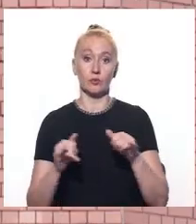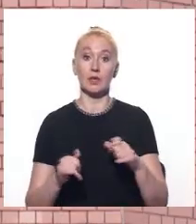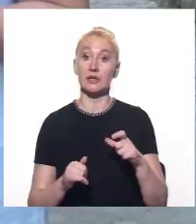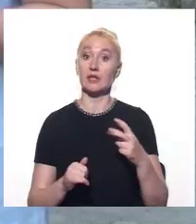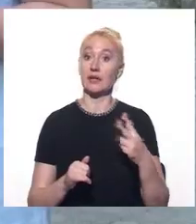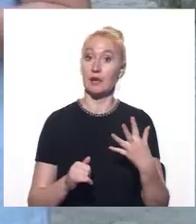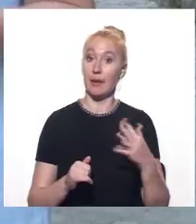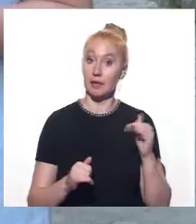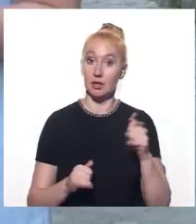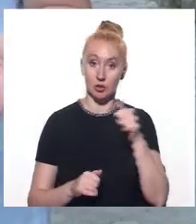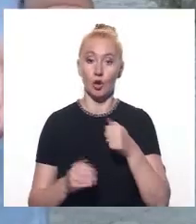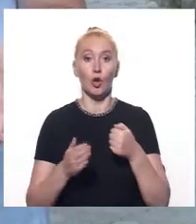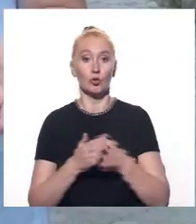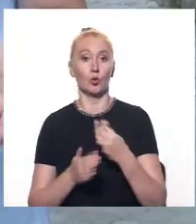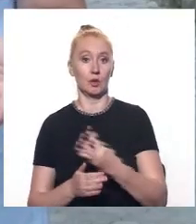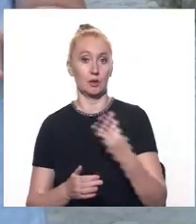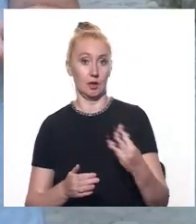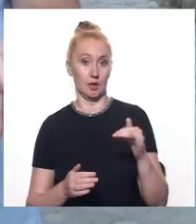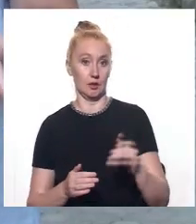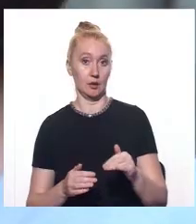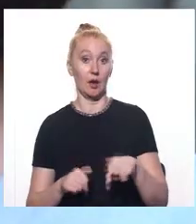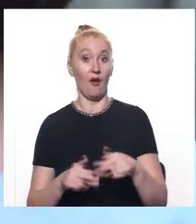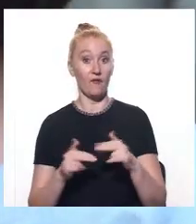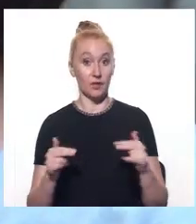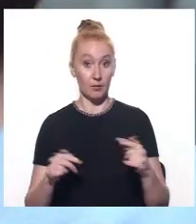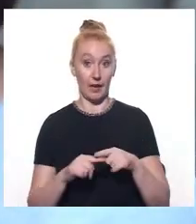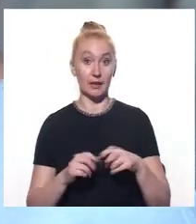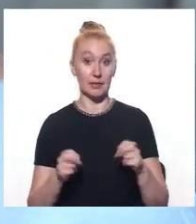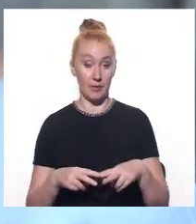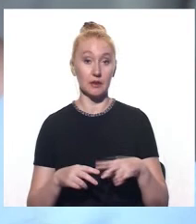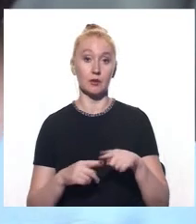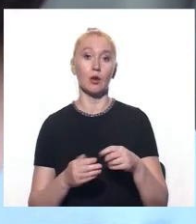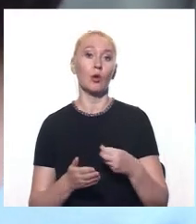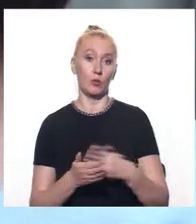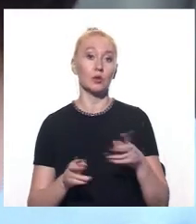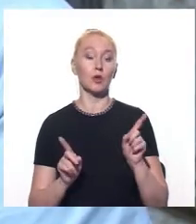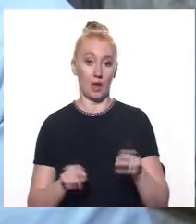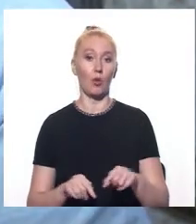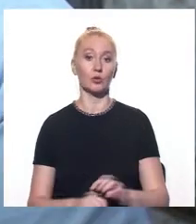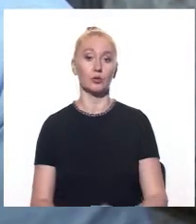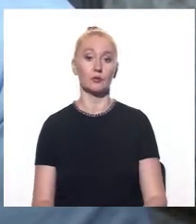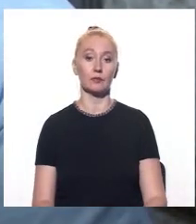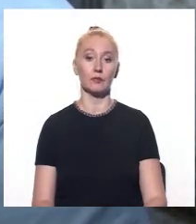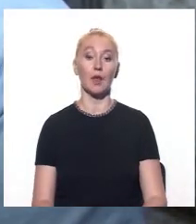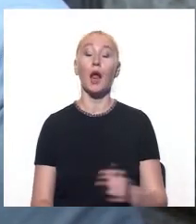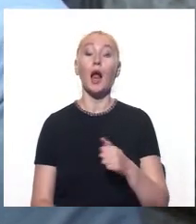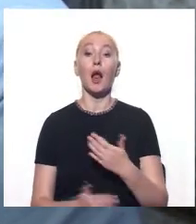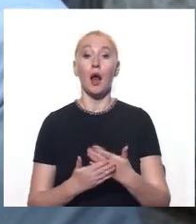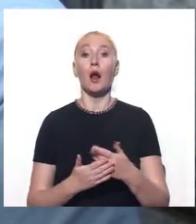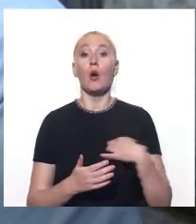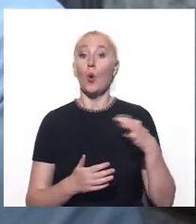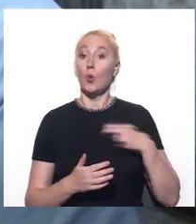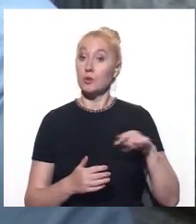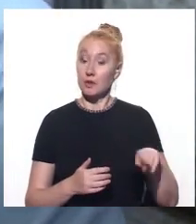25 тисяч на рік до 33. В Дніпрі ця спеціальність, розповідає пані Вікторія, подорожчала також. Сина була мрія, він хотів